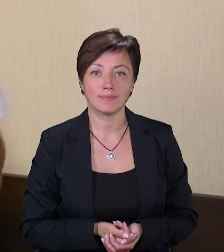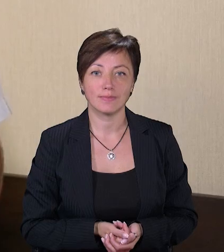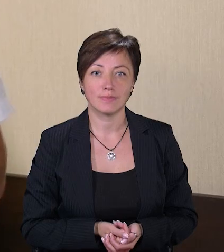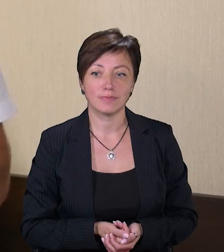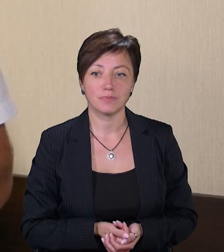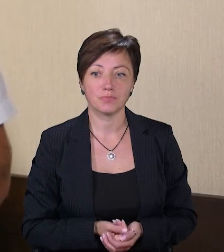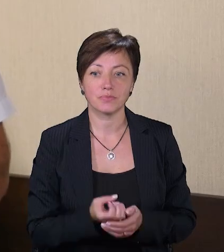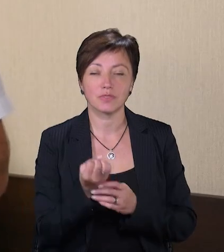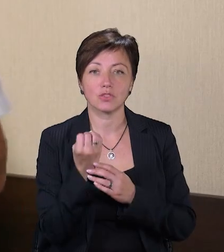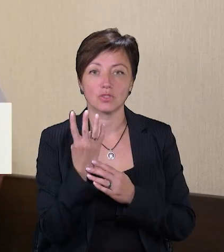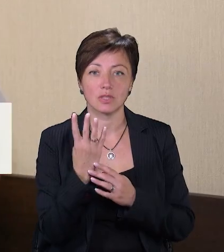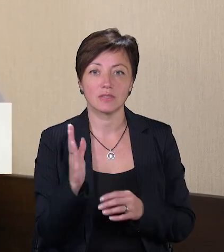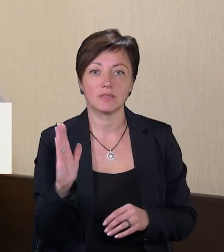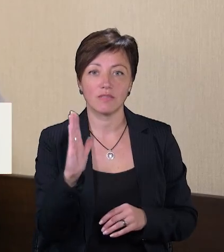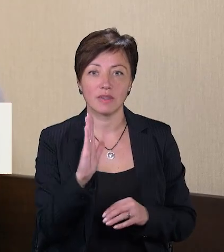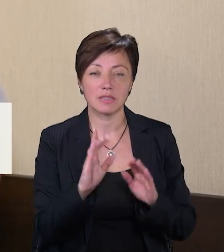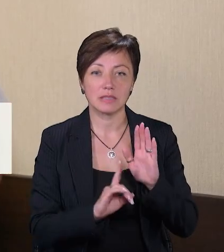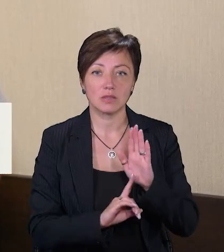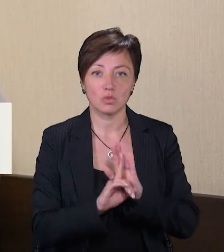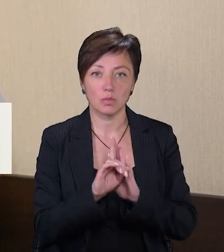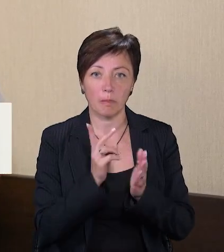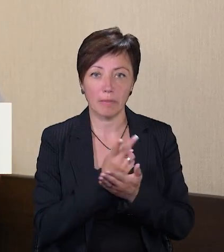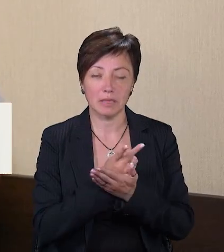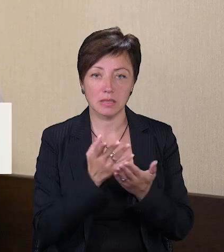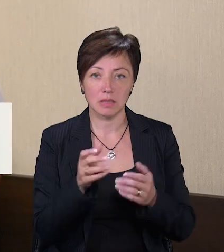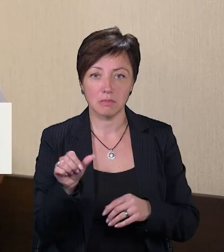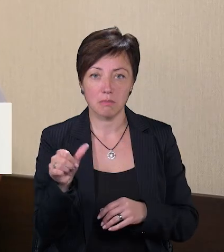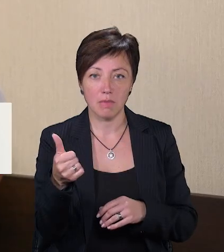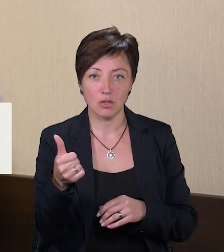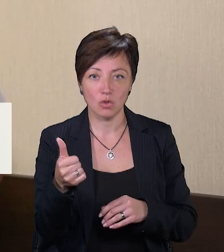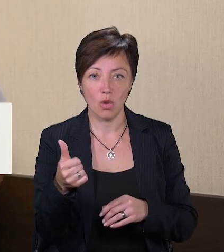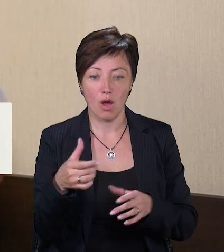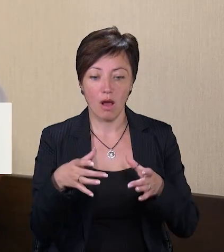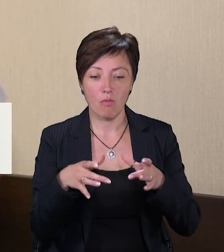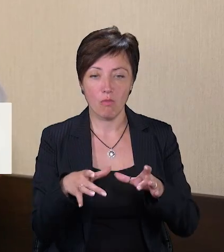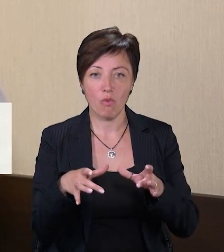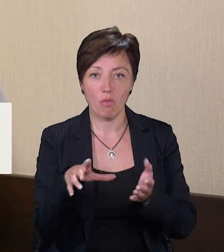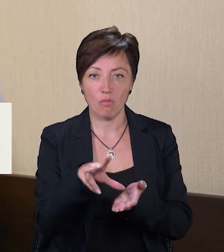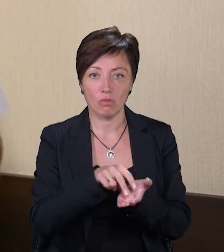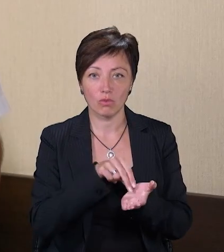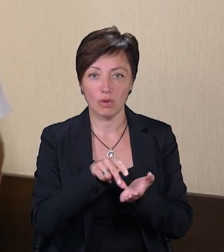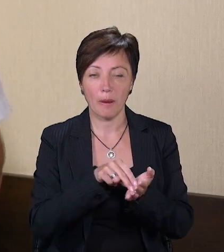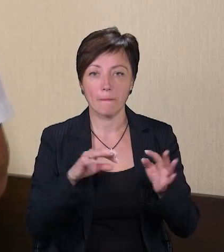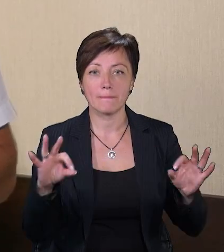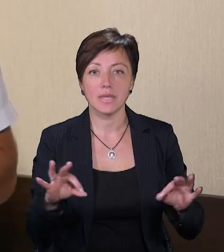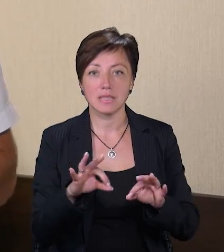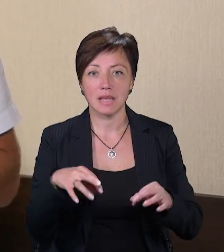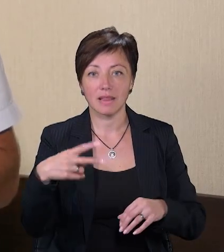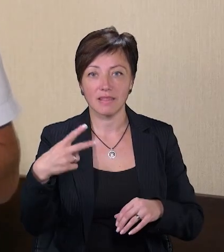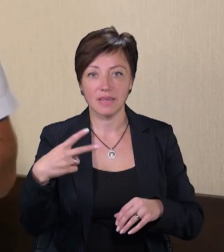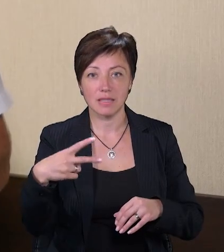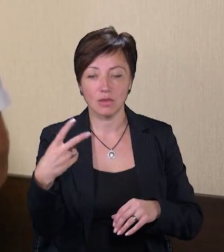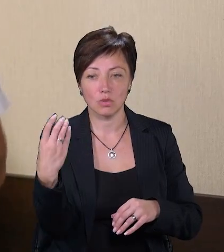14 вересня ми стартуємо презентацію першого альбому «Пісень 20-го